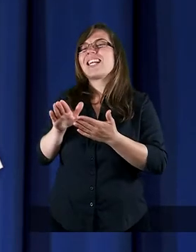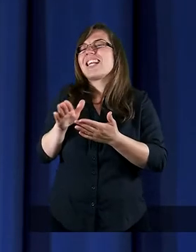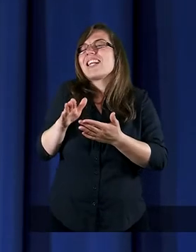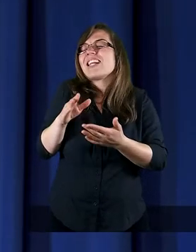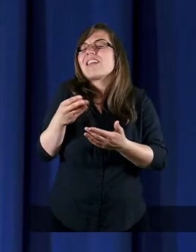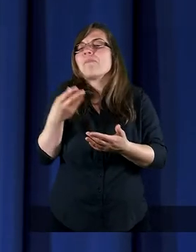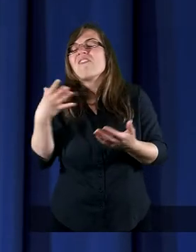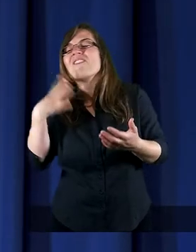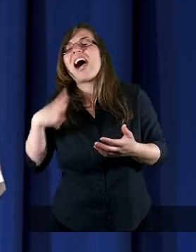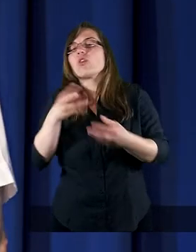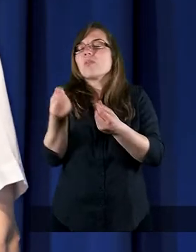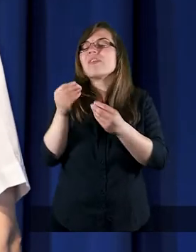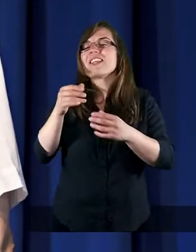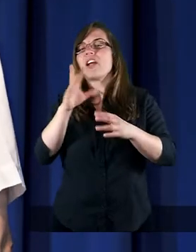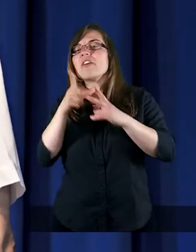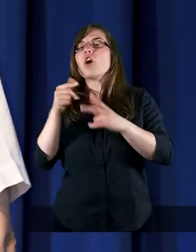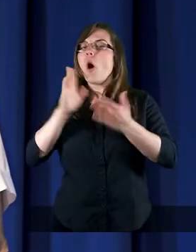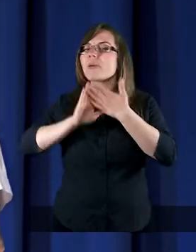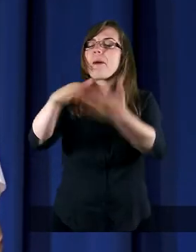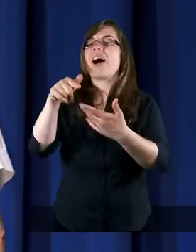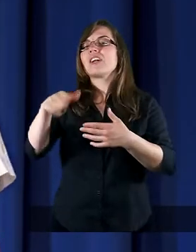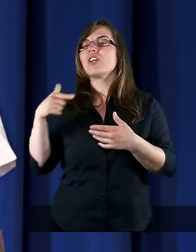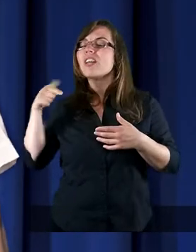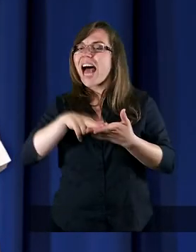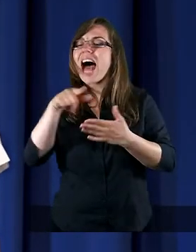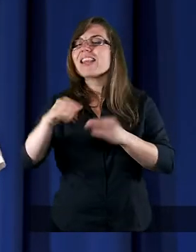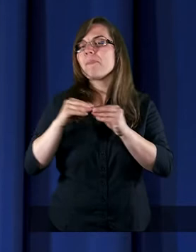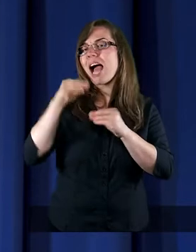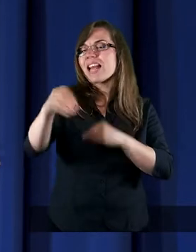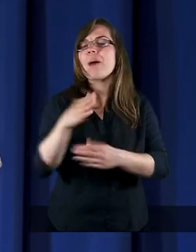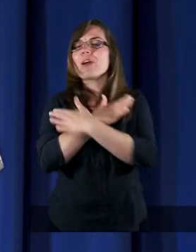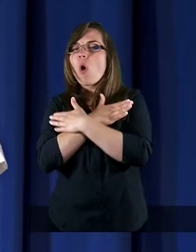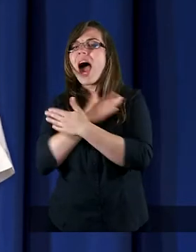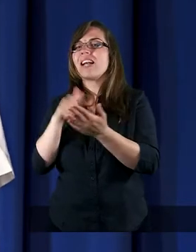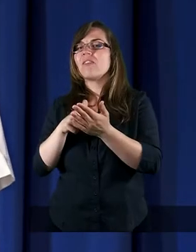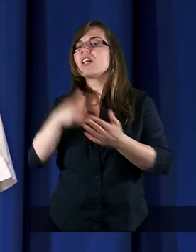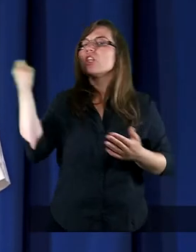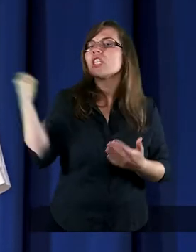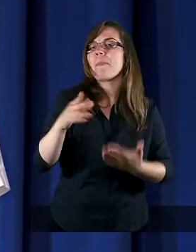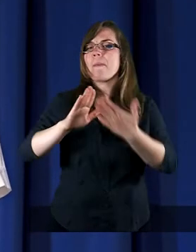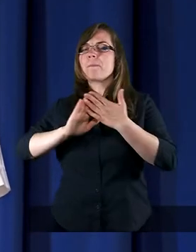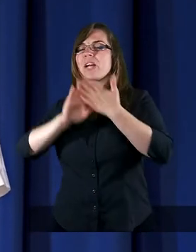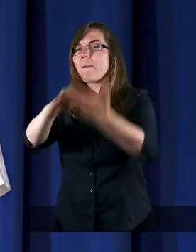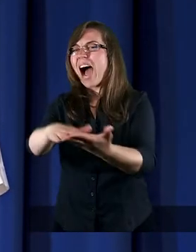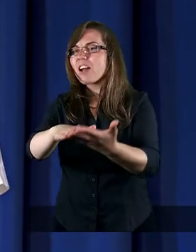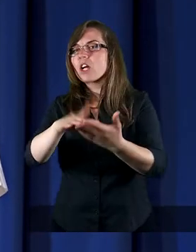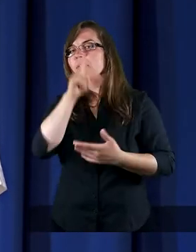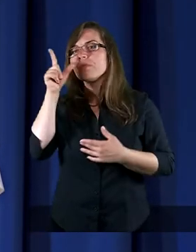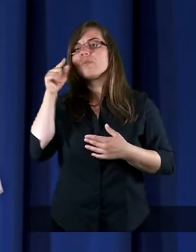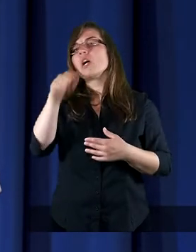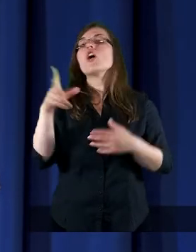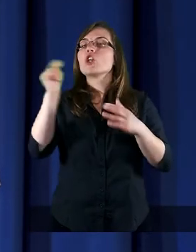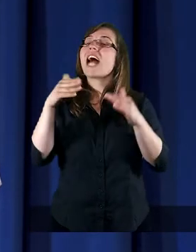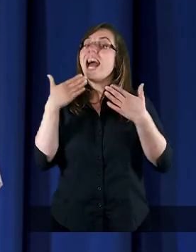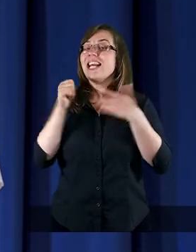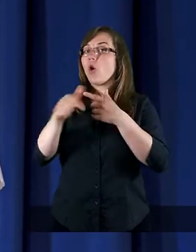winowajcy przebaczymy. Dlatego w tym momencie, na tym etapie, kochani, przebaczmy to, co możemy